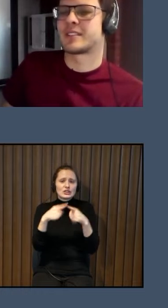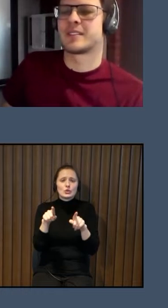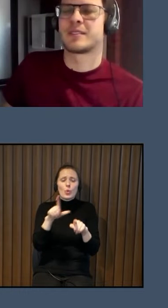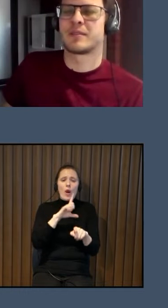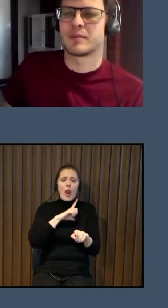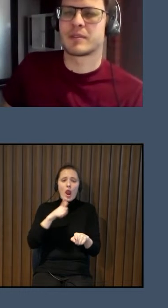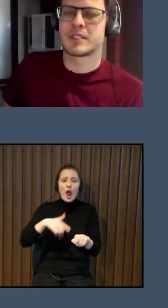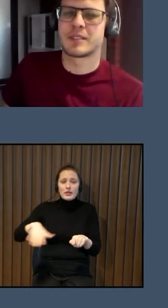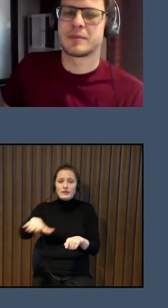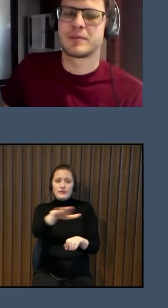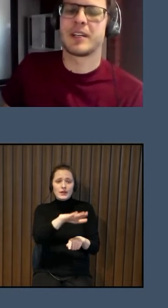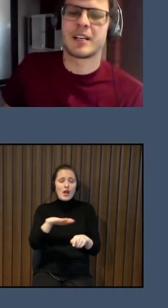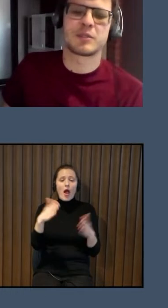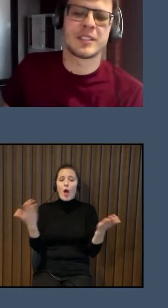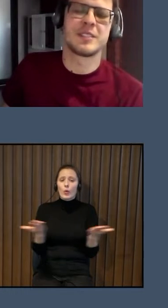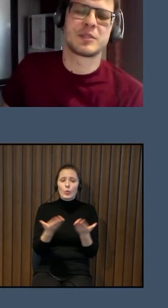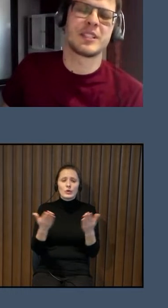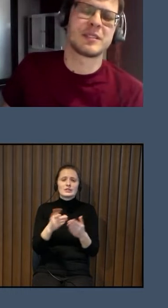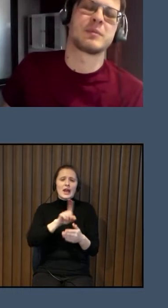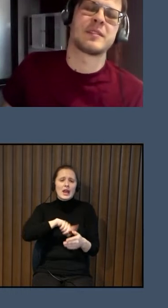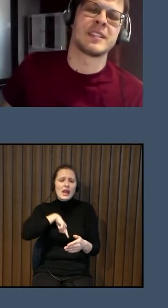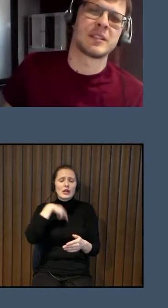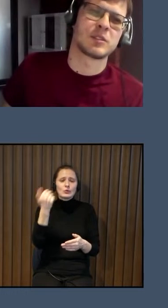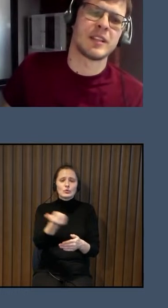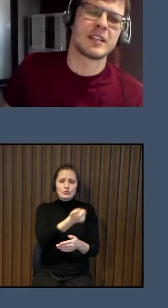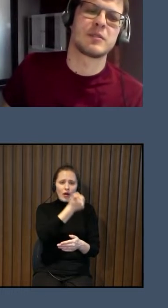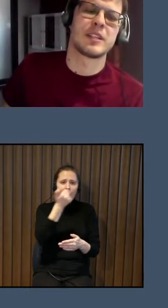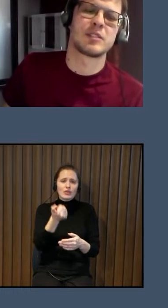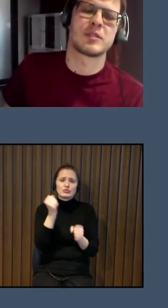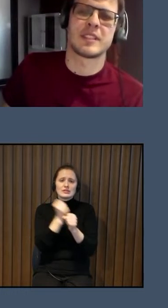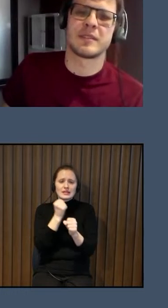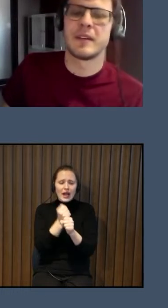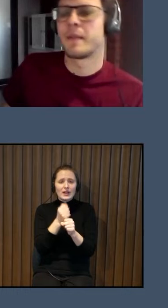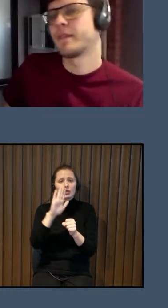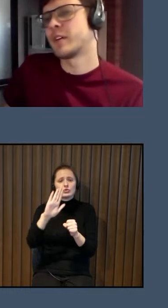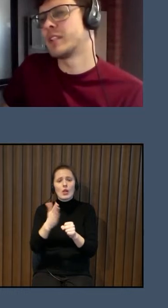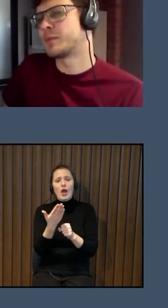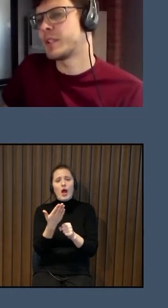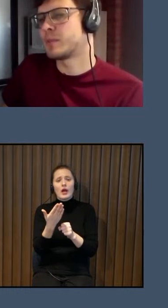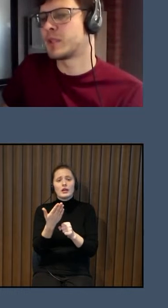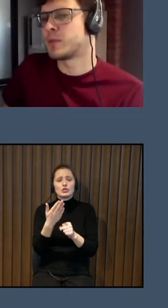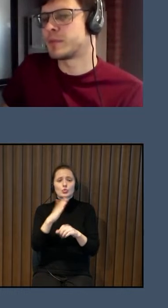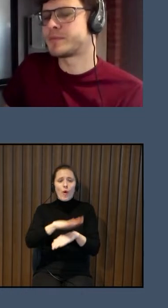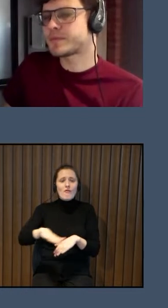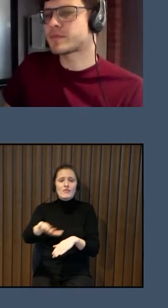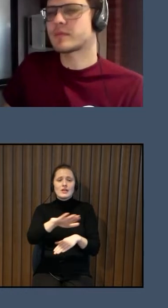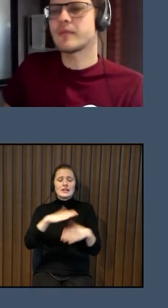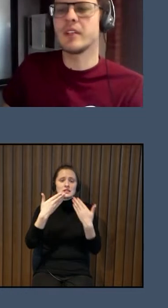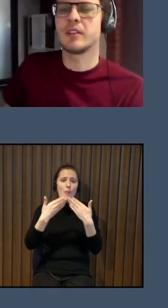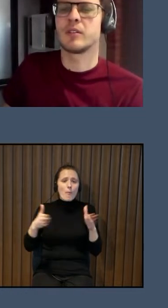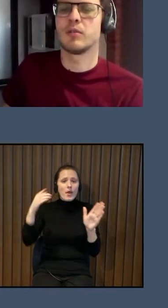kas vairākus gadus ir šim te veltījuša laiku, lai šo te vides piemējumu